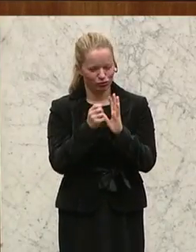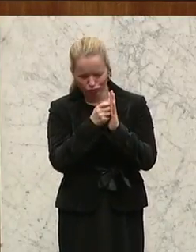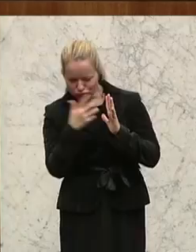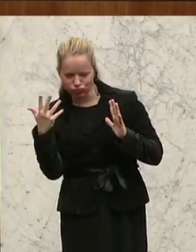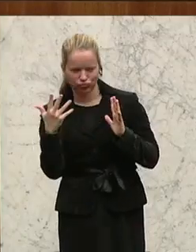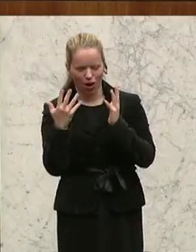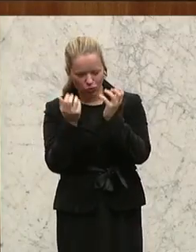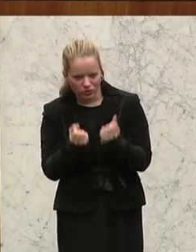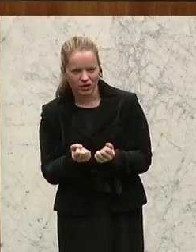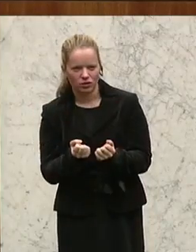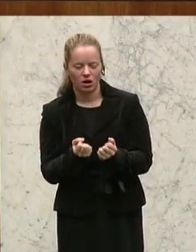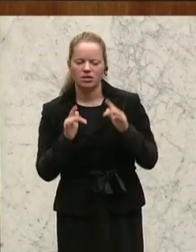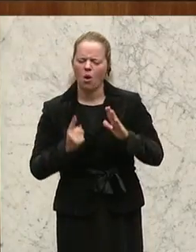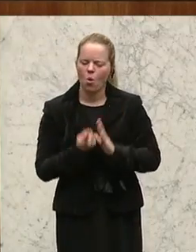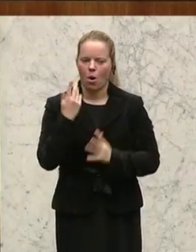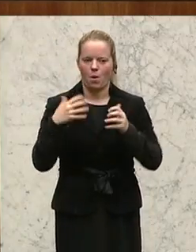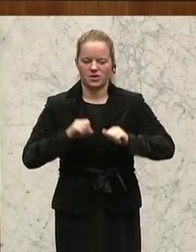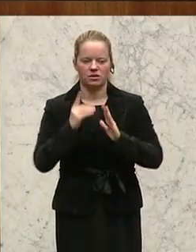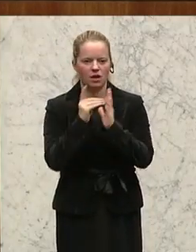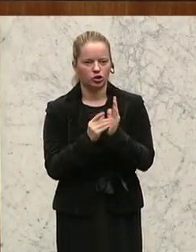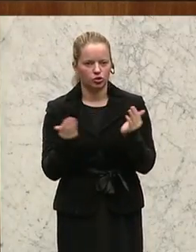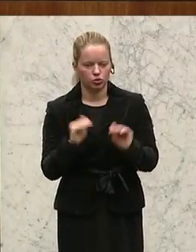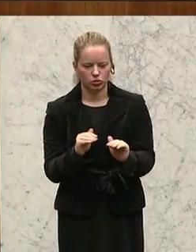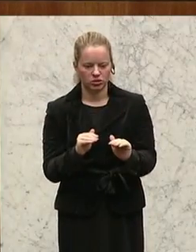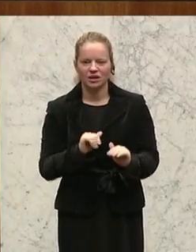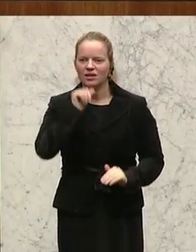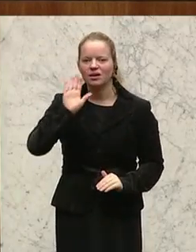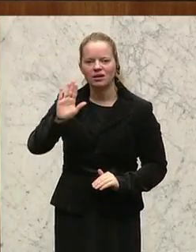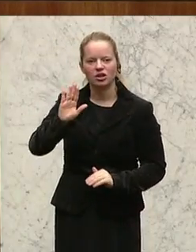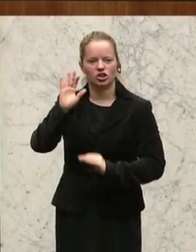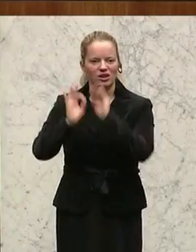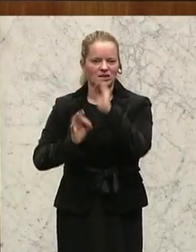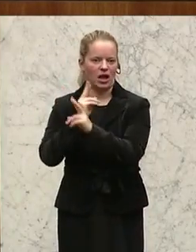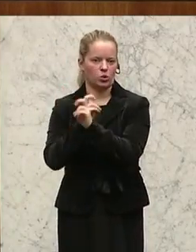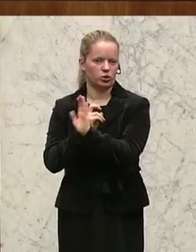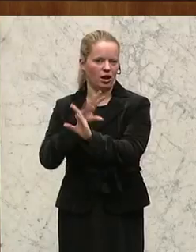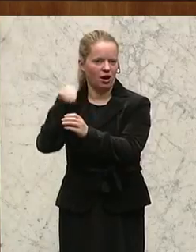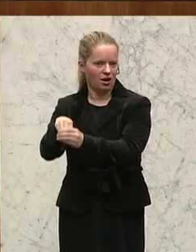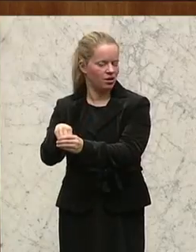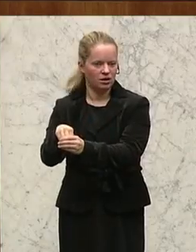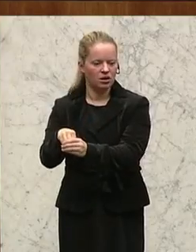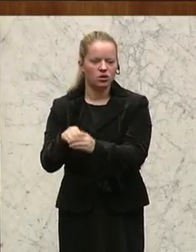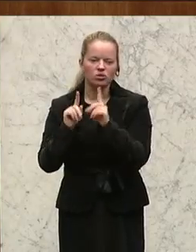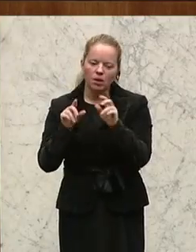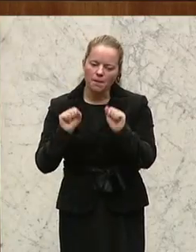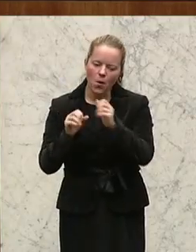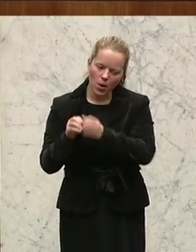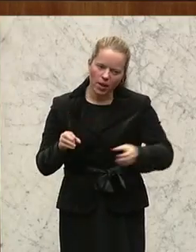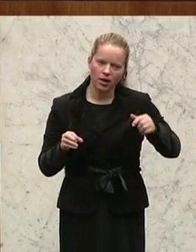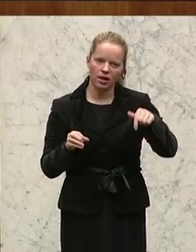hohe Kompetenz im Datenschutz, nicht zwingend bei der Statistik Austria angesiedelt wird, sondern dass es möglich ist, diese